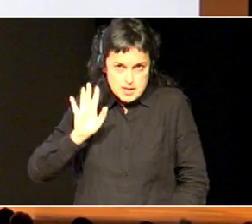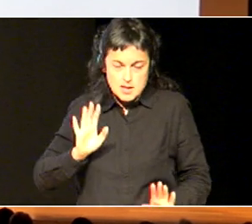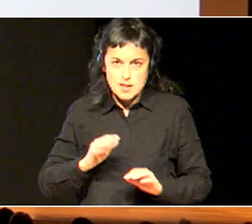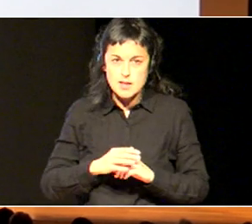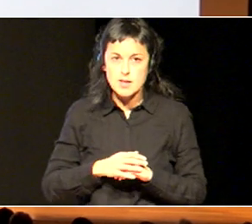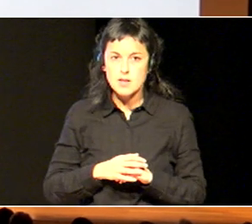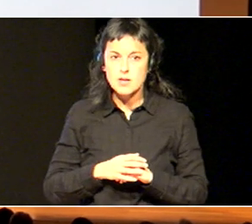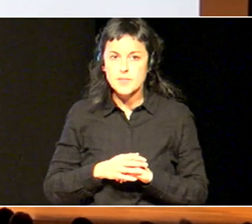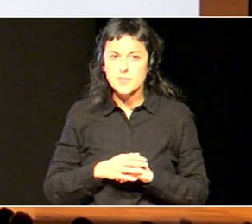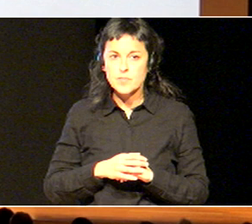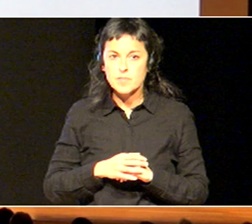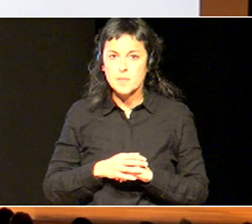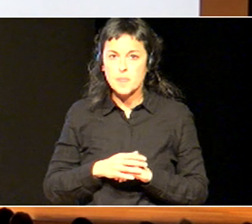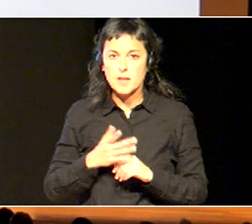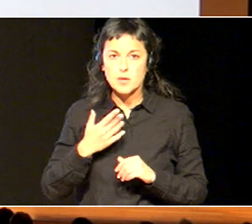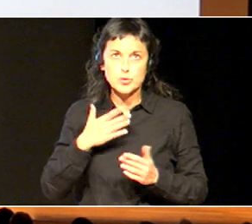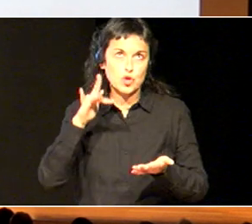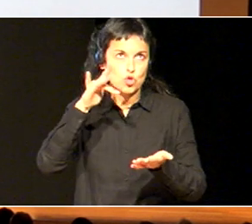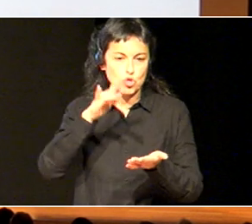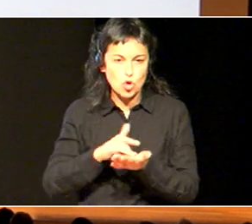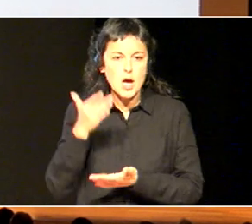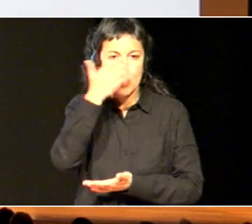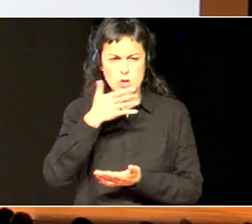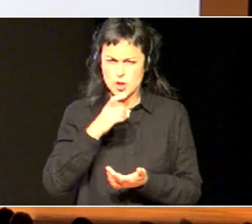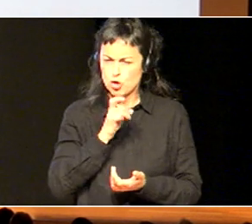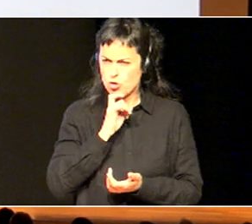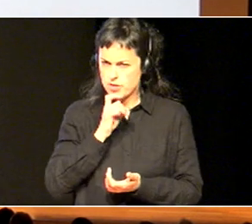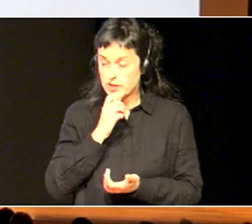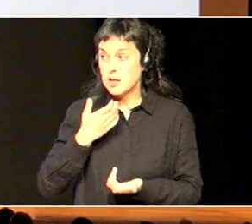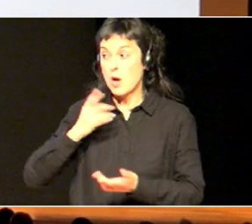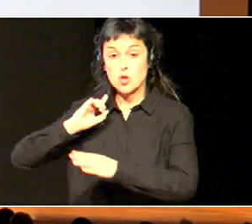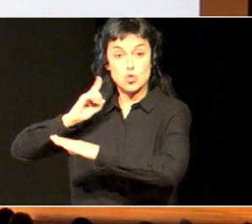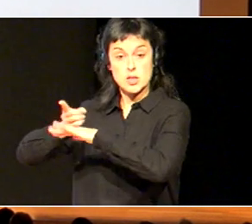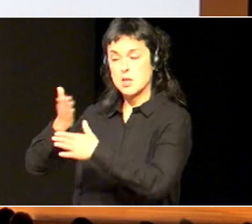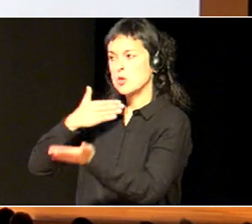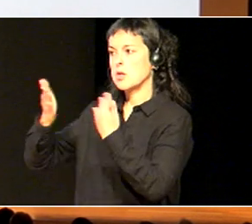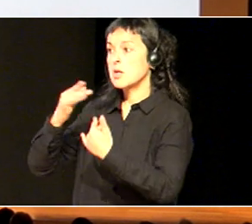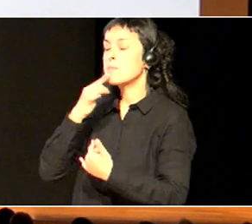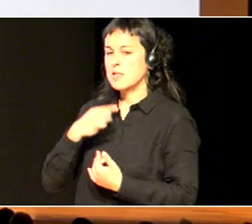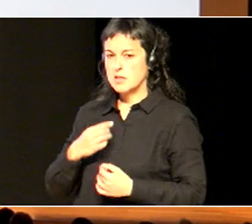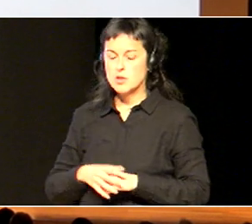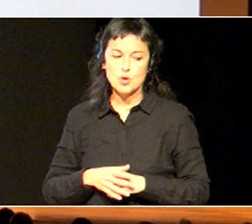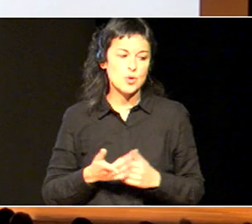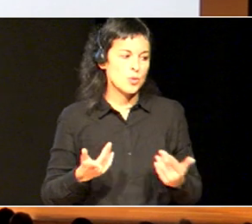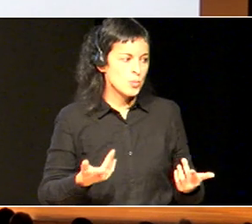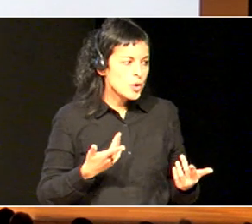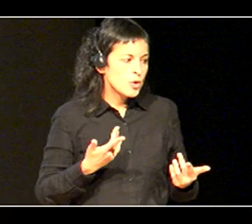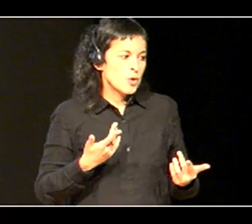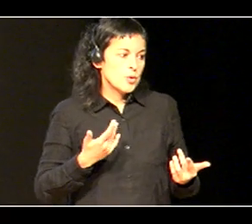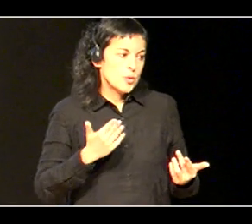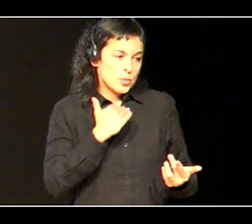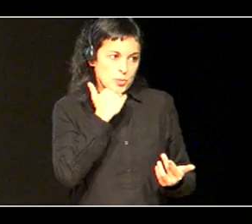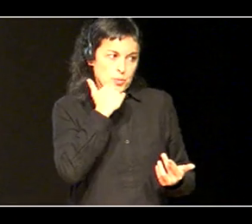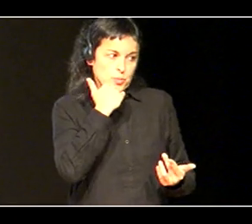ikaztetze komplexuatan ego, naizenean, eta zuzendariak itzegindu danean, esan dira, eta, bueno, maite, behintzat, lortzen dugu,